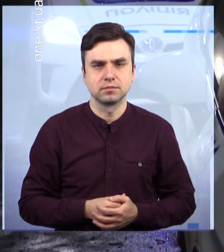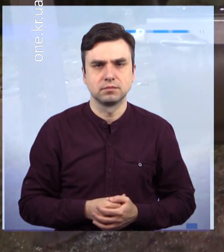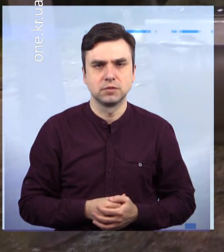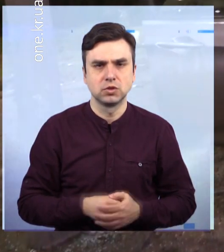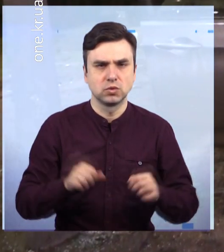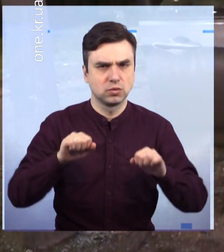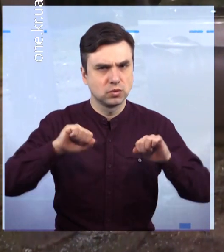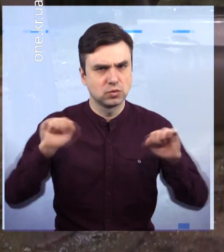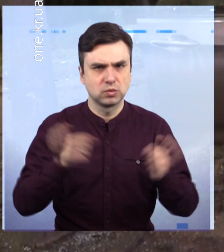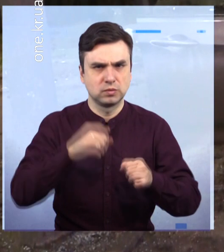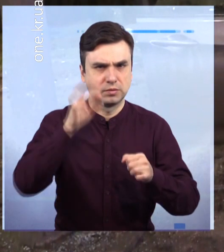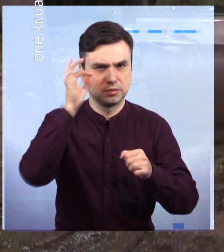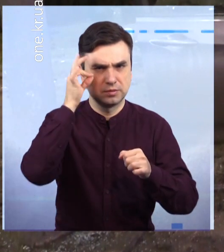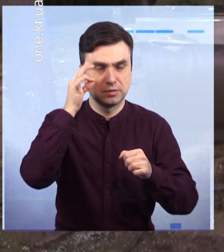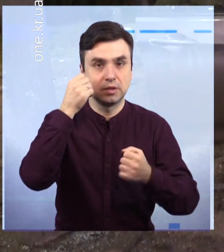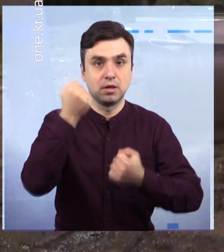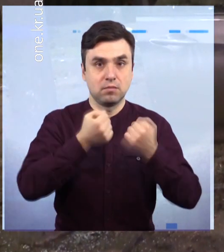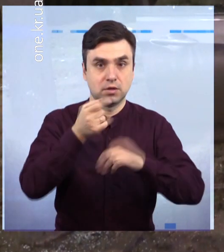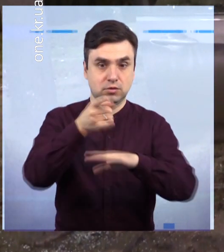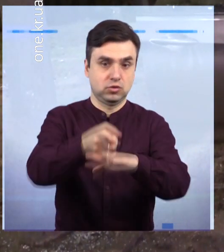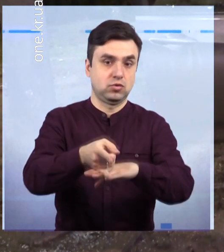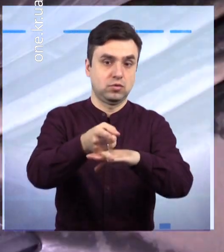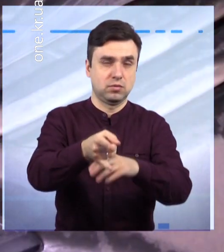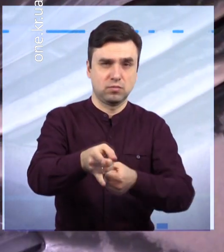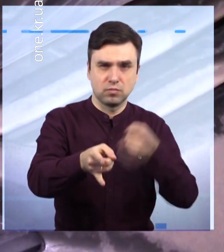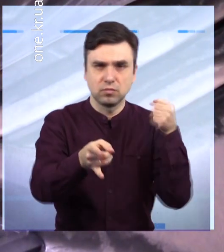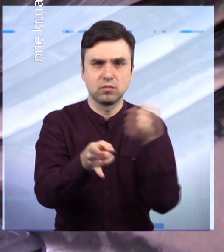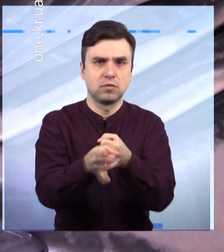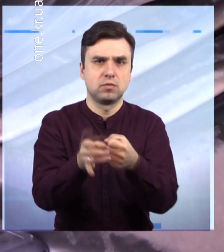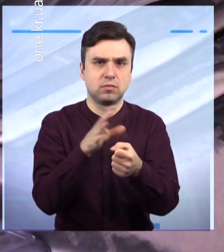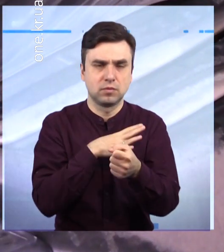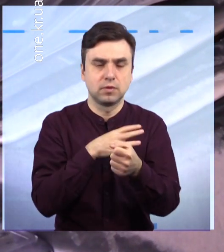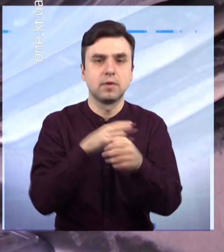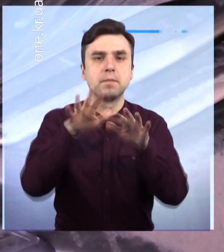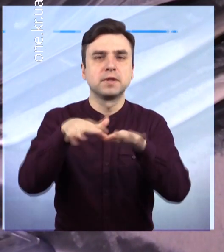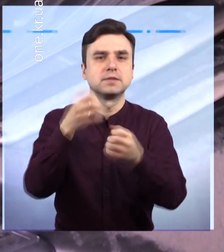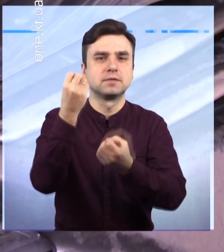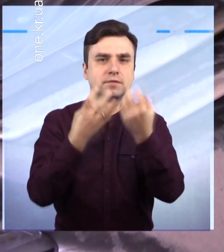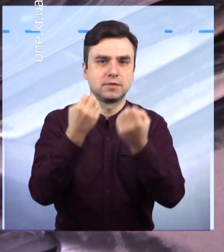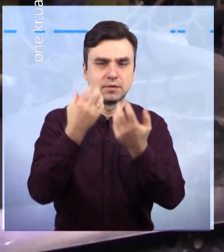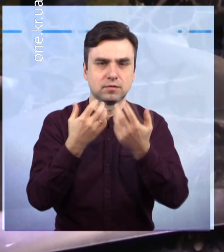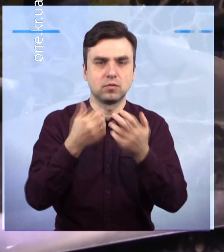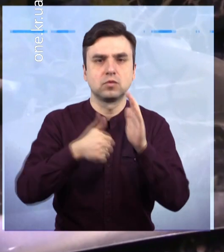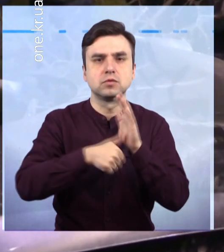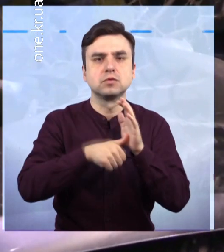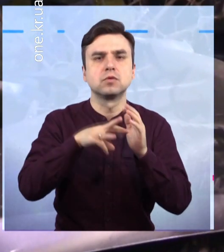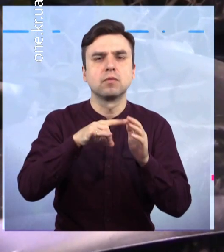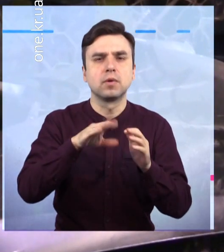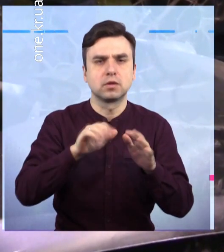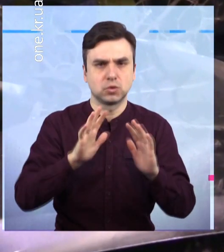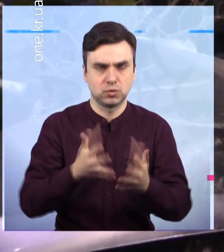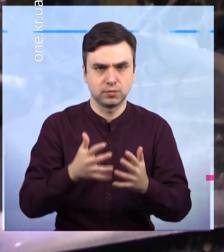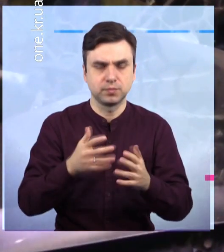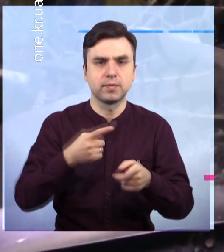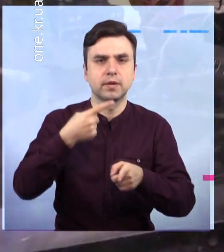бокова частина машини та пошкоджено глобове скло. Водій у салоні знаходився один. На місці події всі обставини ДТП